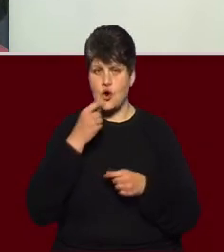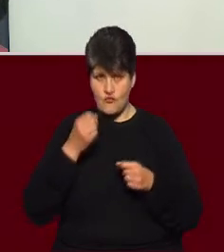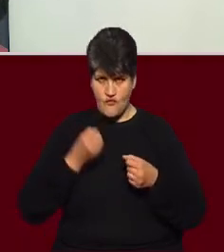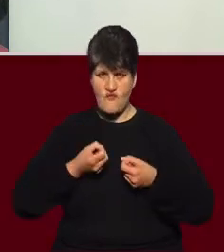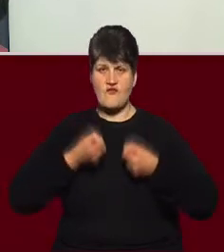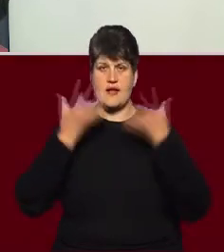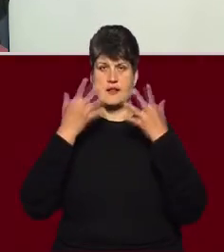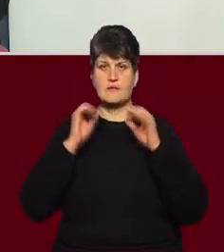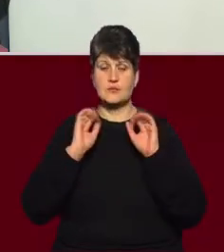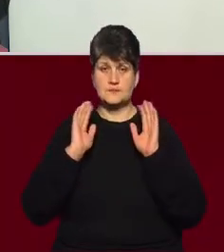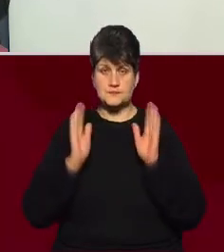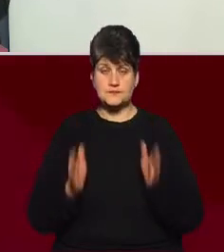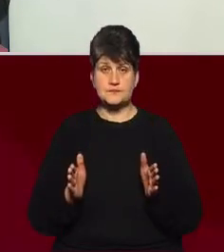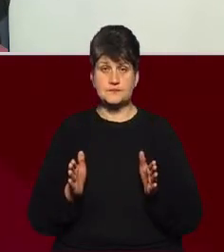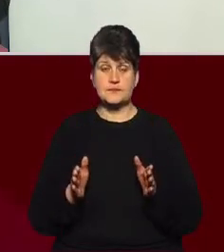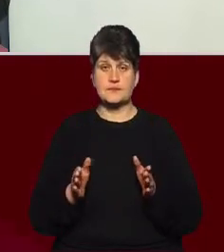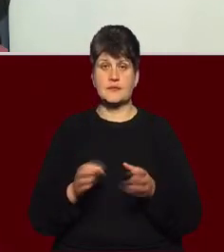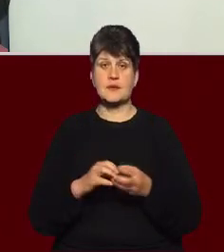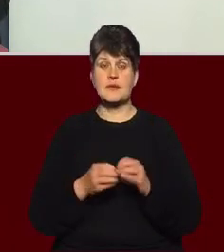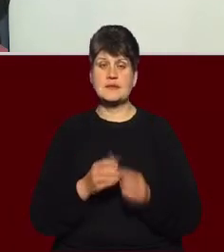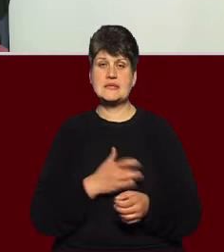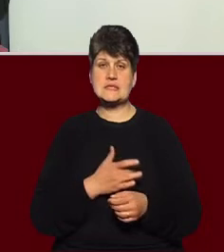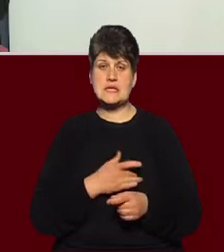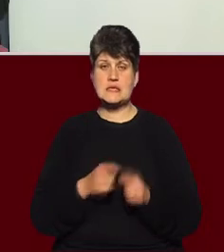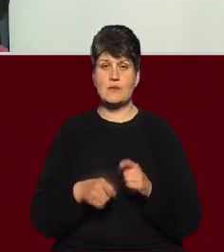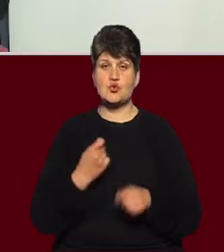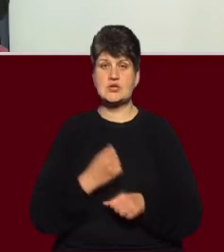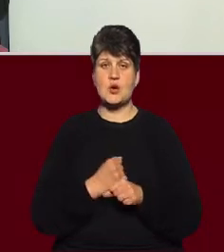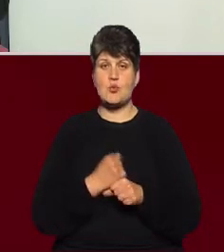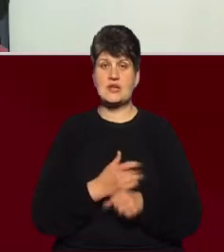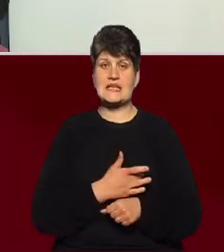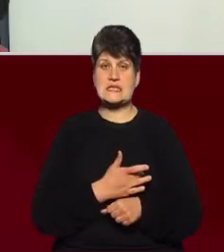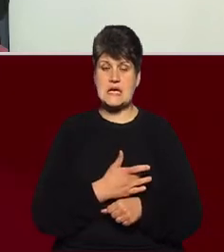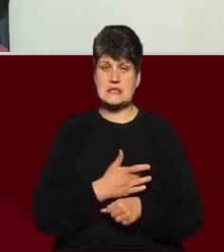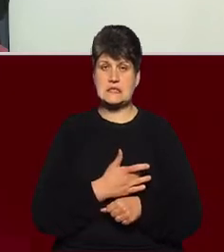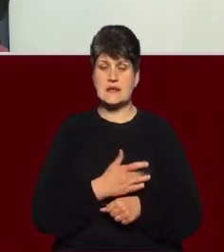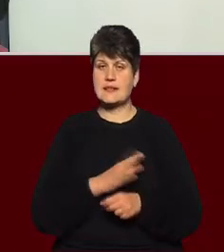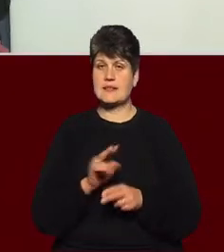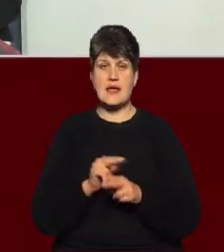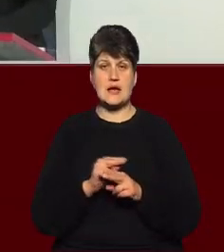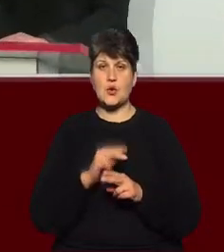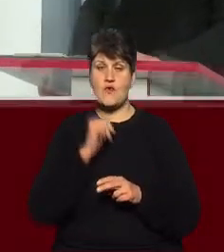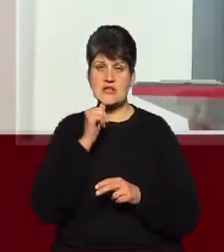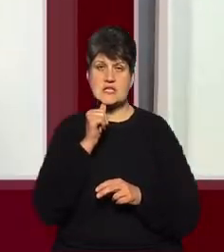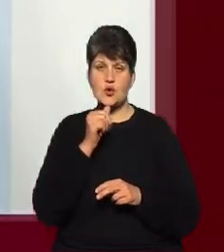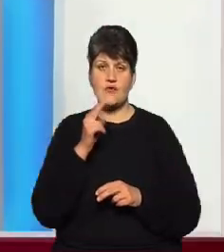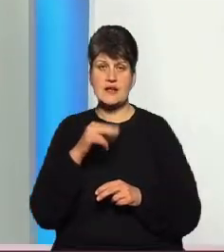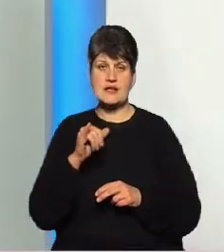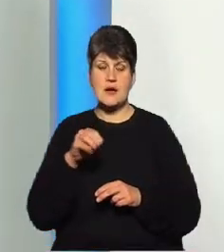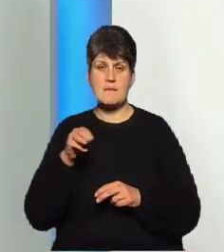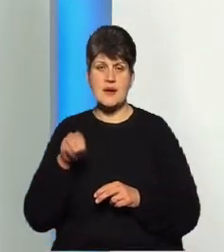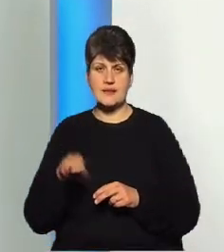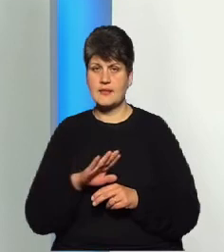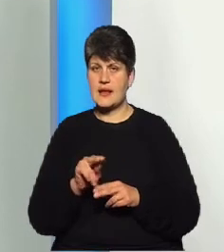Бади серця, порушення роботи серця, нелікований цукровий діабет, неліковане серце, наприклад,